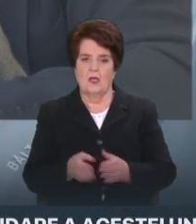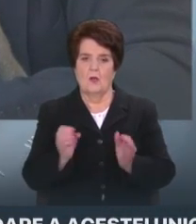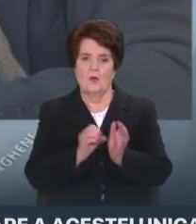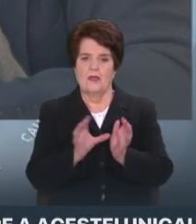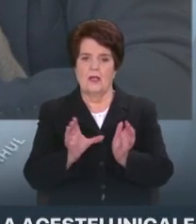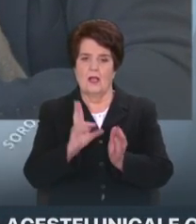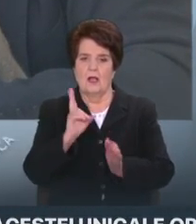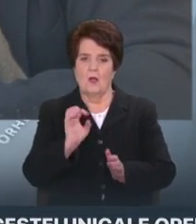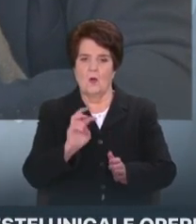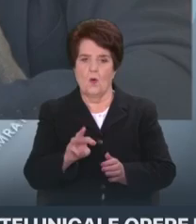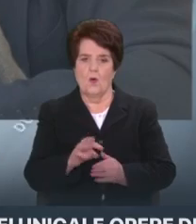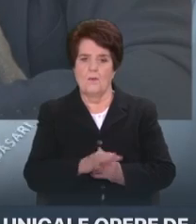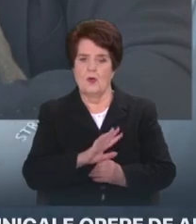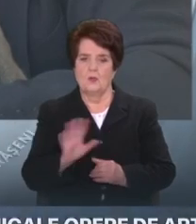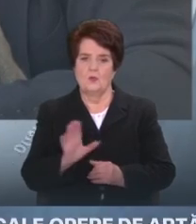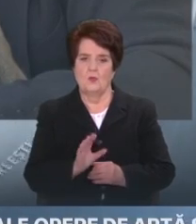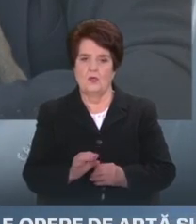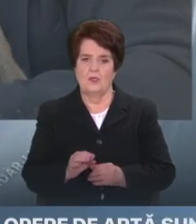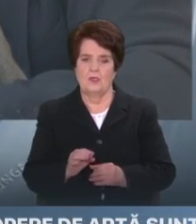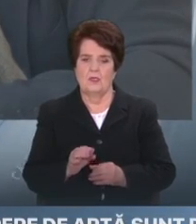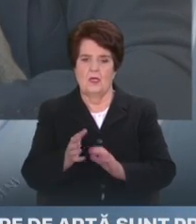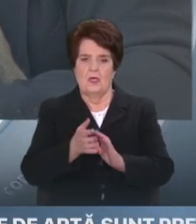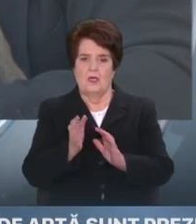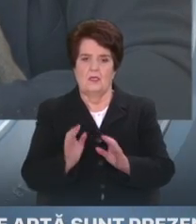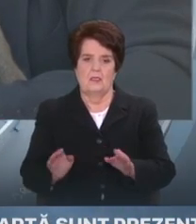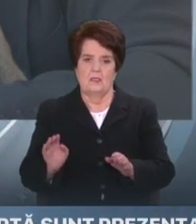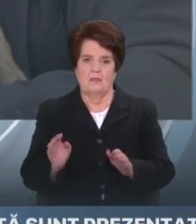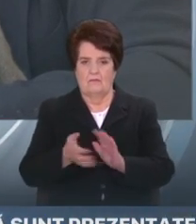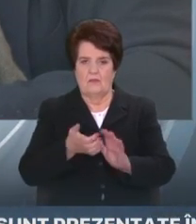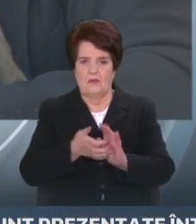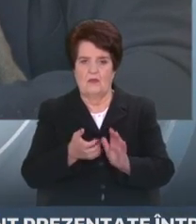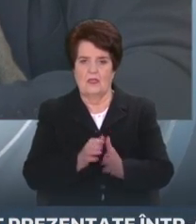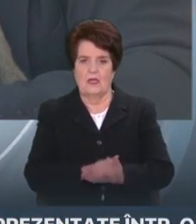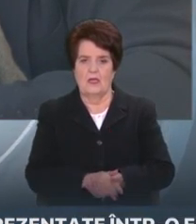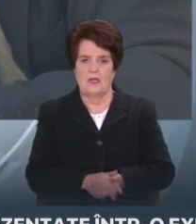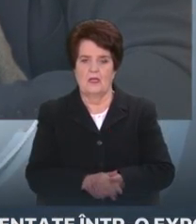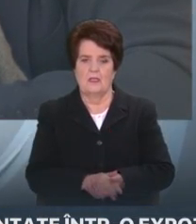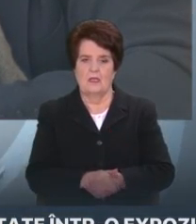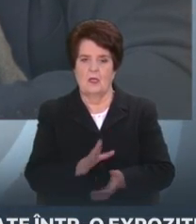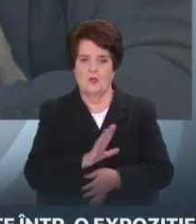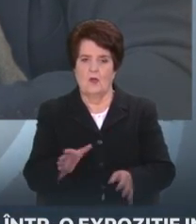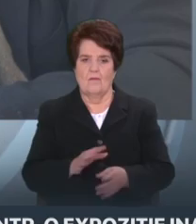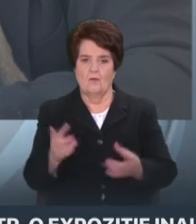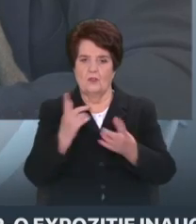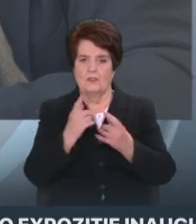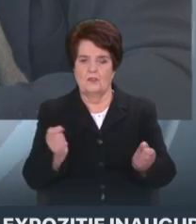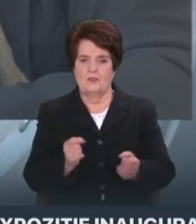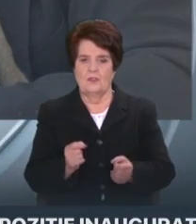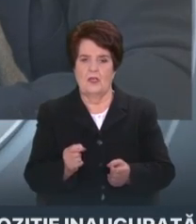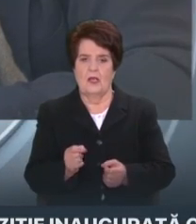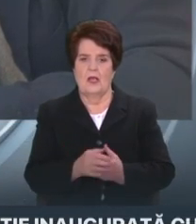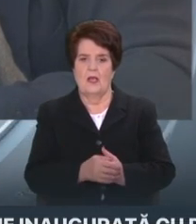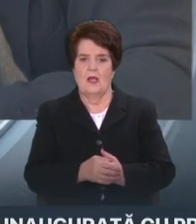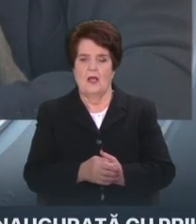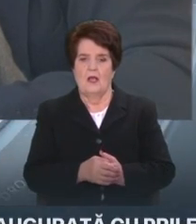.com nu vor acoperi tot consumul între orele 7 și 23. Totuși nu au fost anunțate de conectări. Cum este